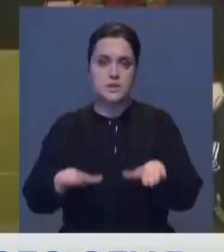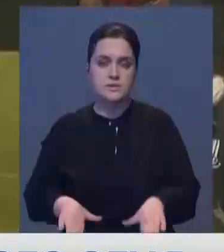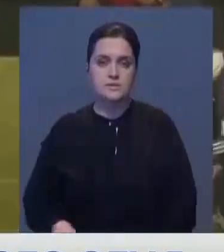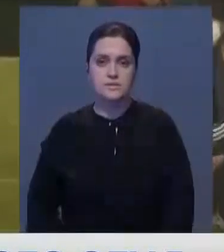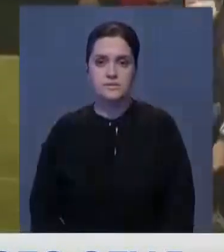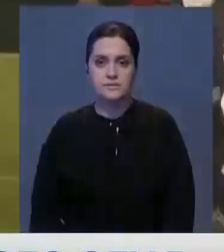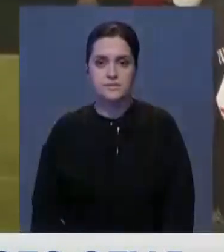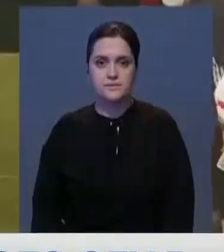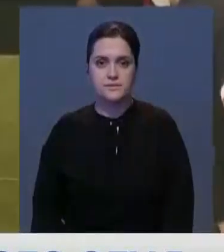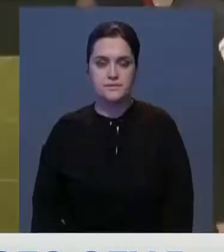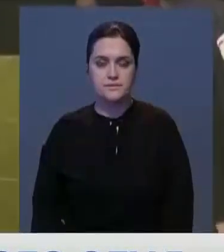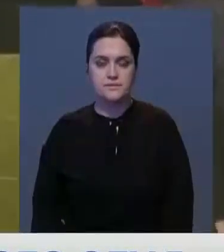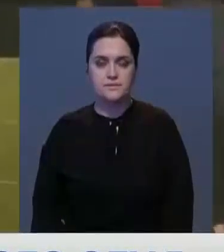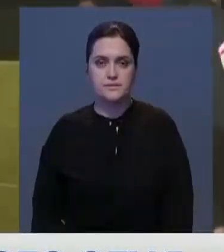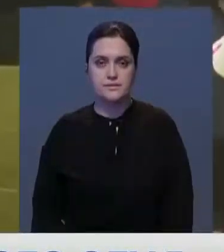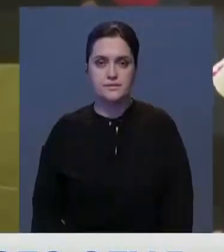японской столице.